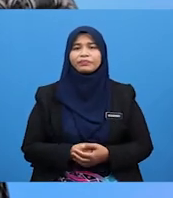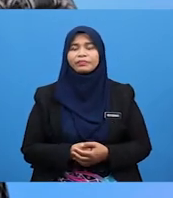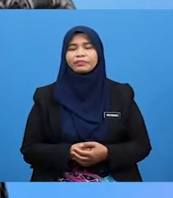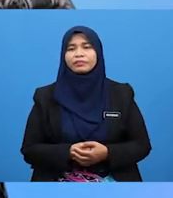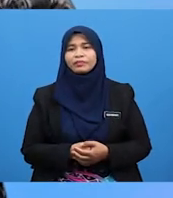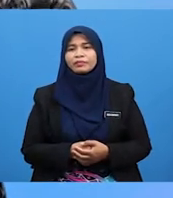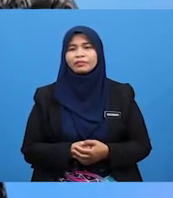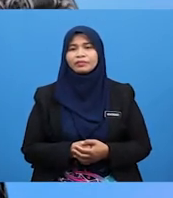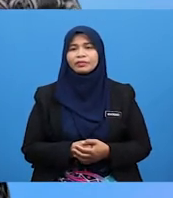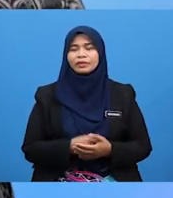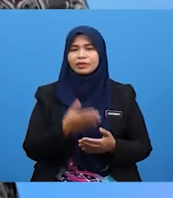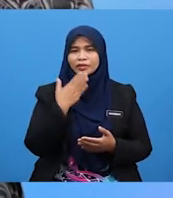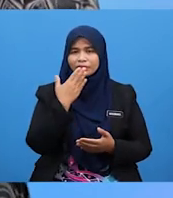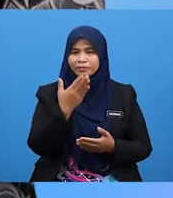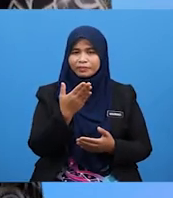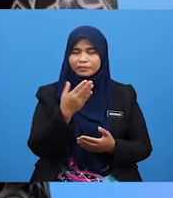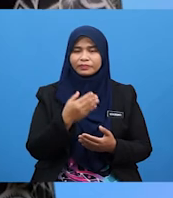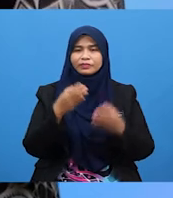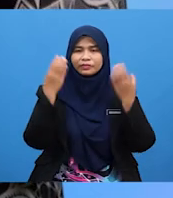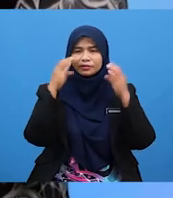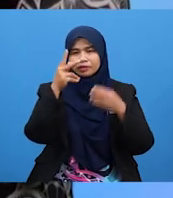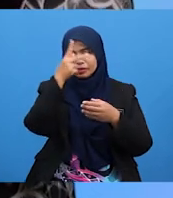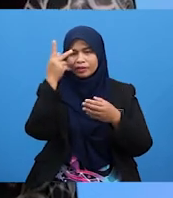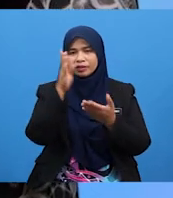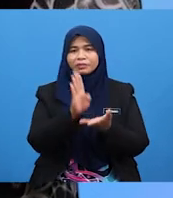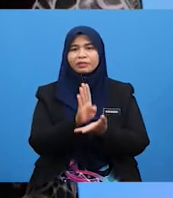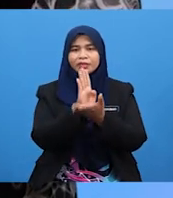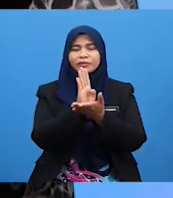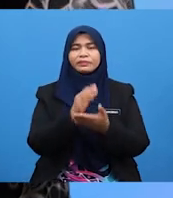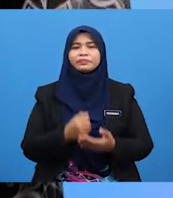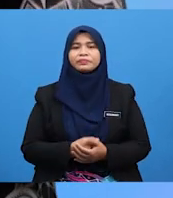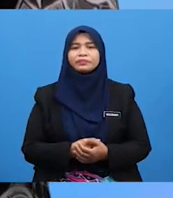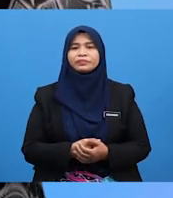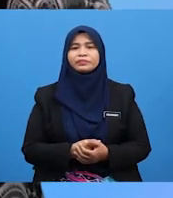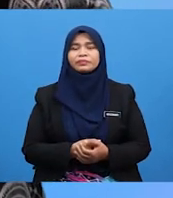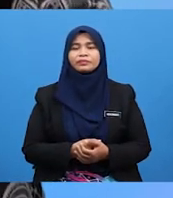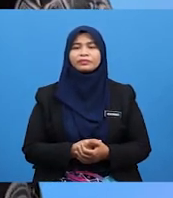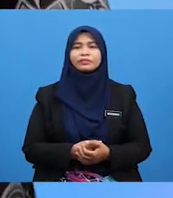Dengar Terima Kasih Cikgu Atikah Kerana Membantu Cikgu Aini Sama